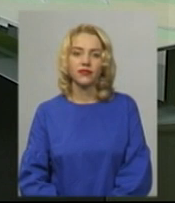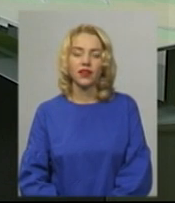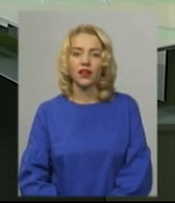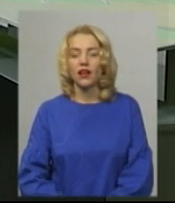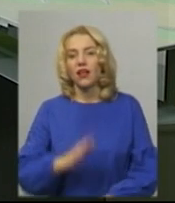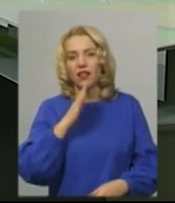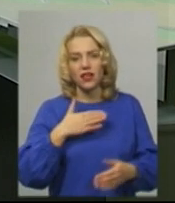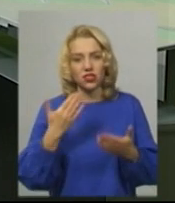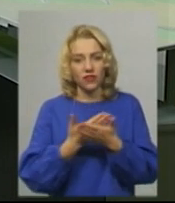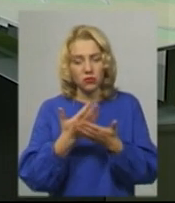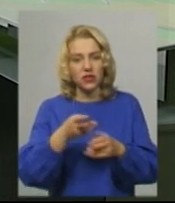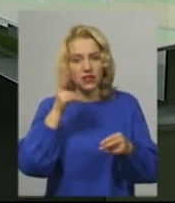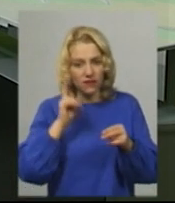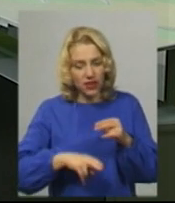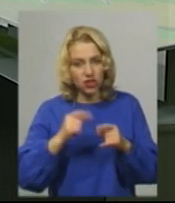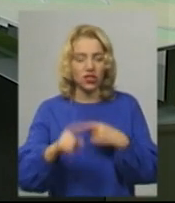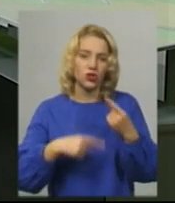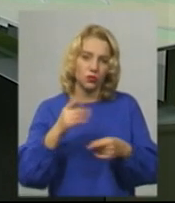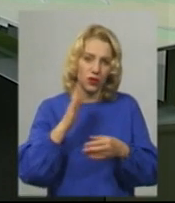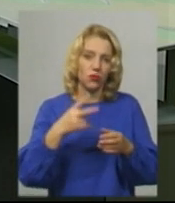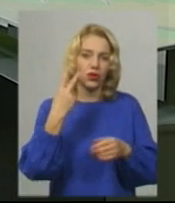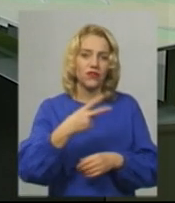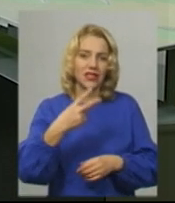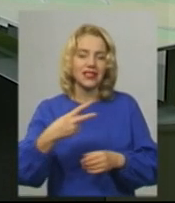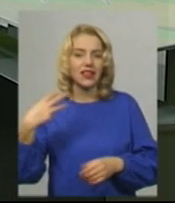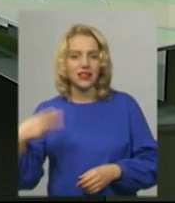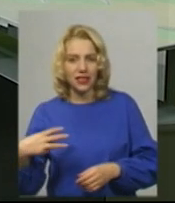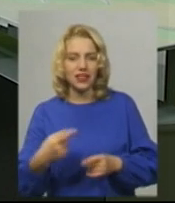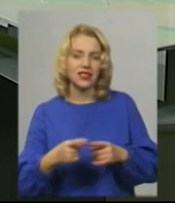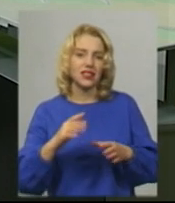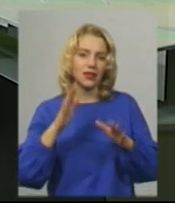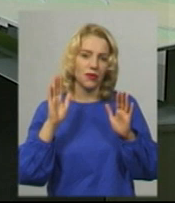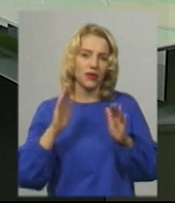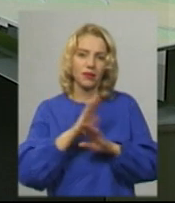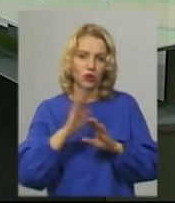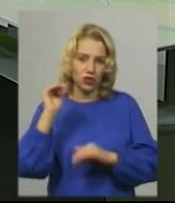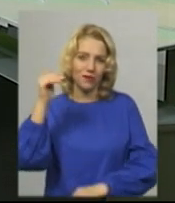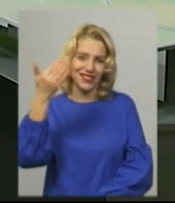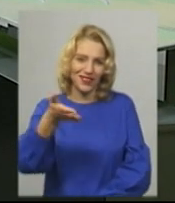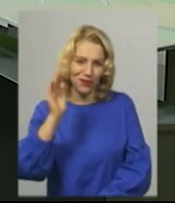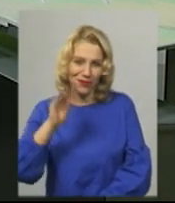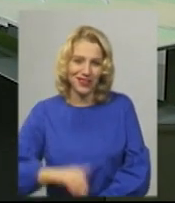Наш випуск завершено. Наступний вийде в ефір о 20.30, тож я з вами не прощаюся.